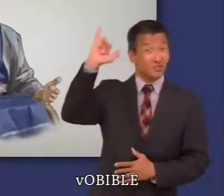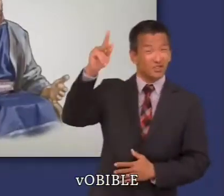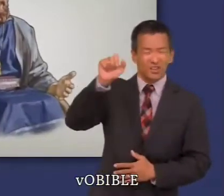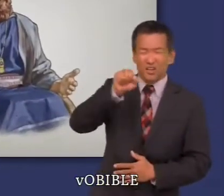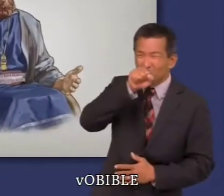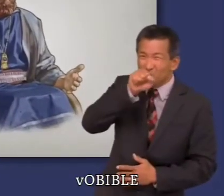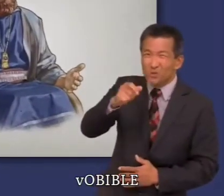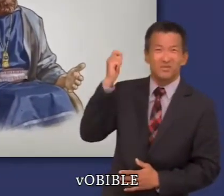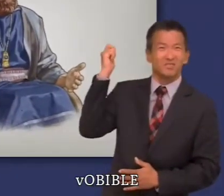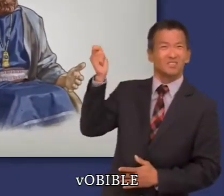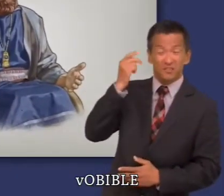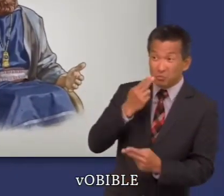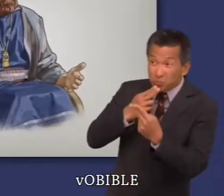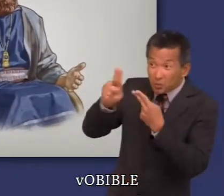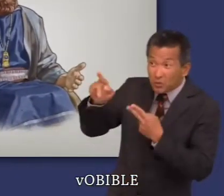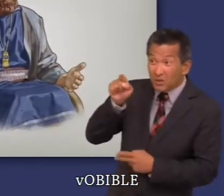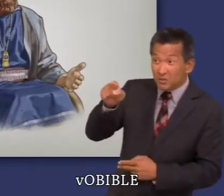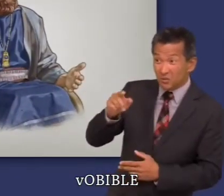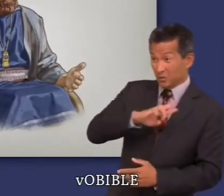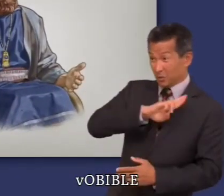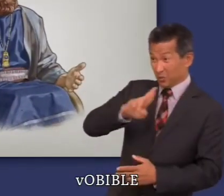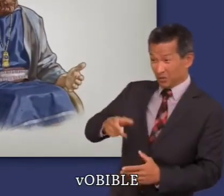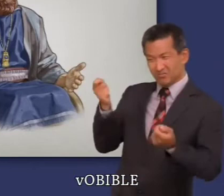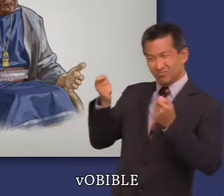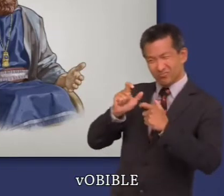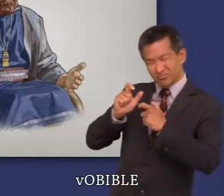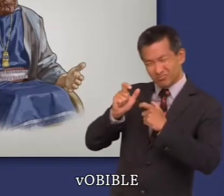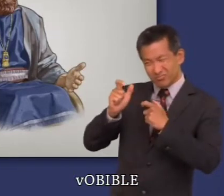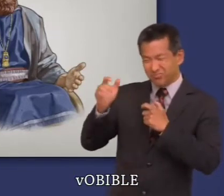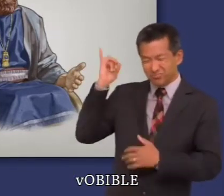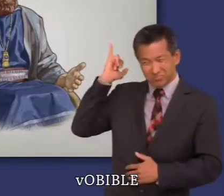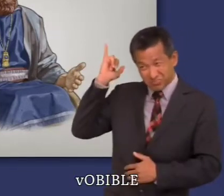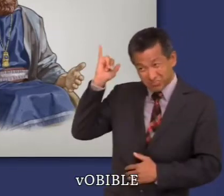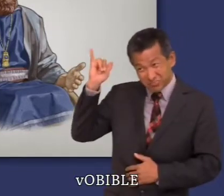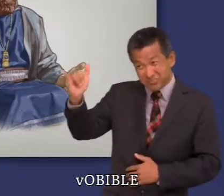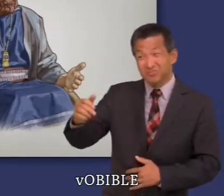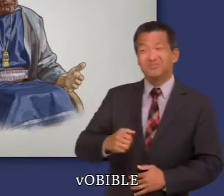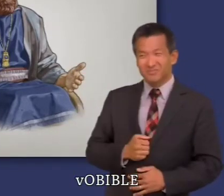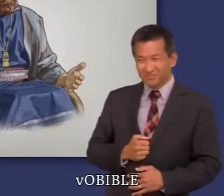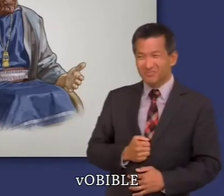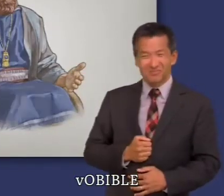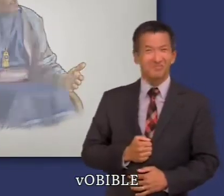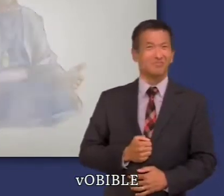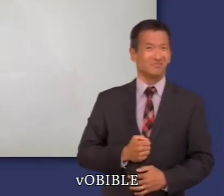Cependant, par amour pour David, Jéhovah conclut avec lui une alliance pour un royaume éternel.